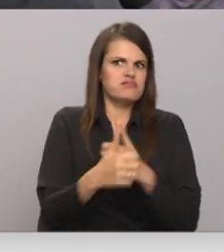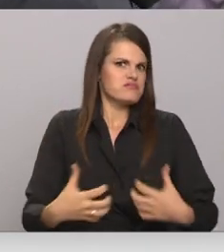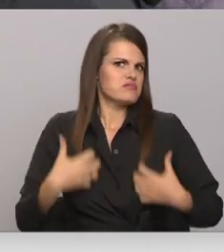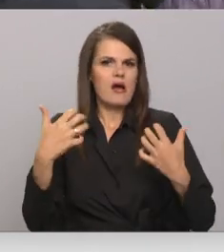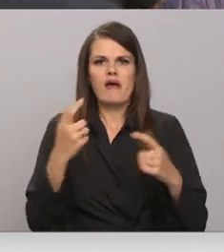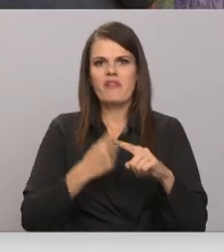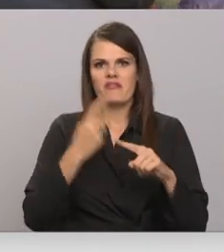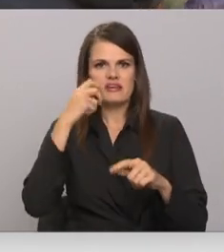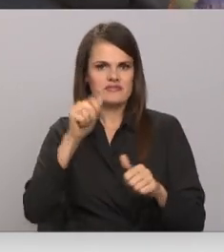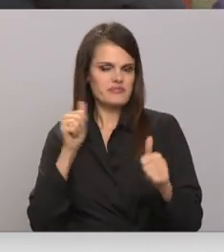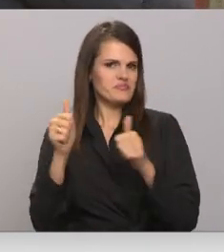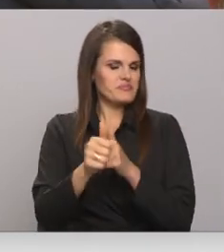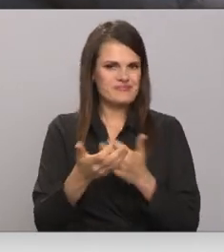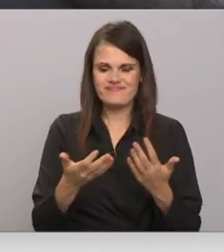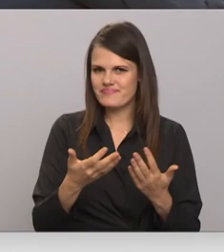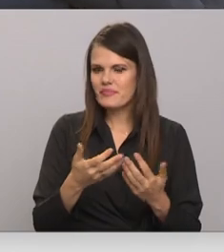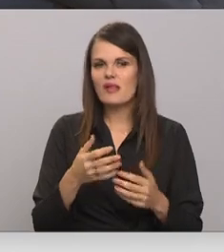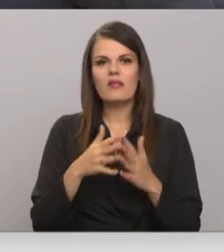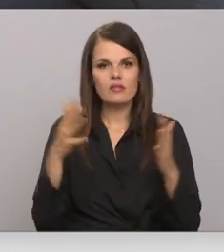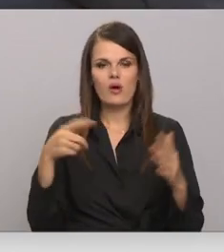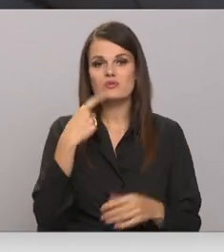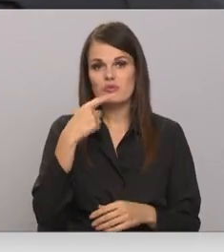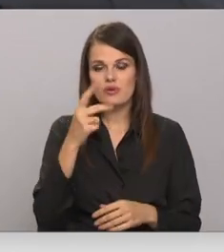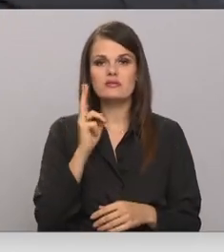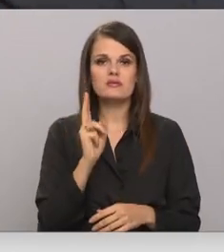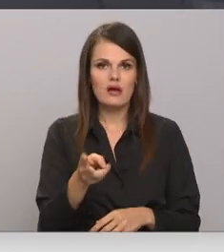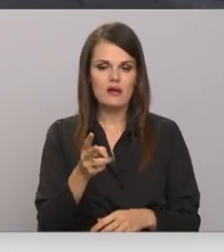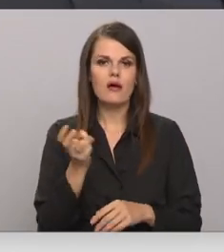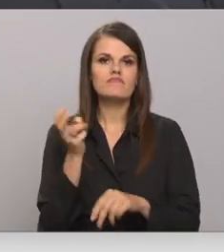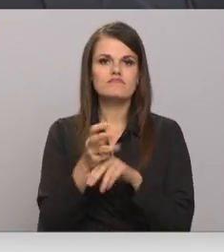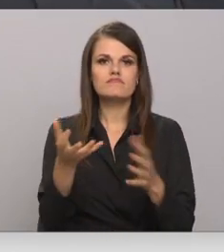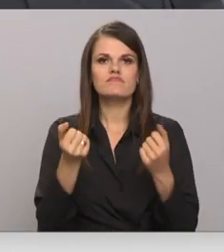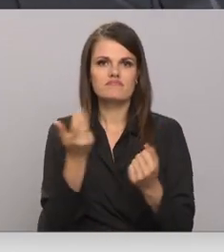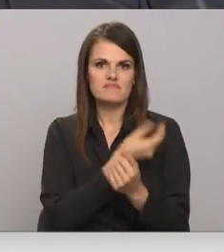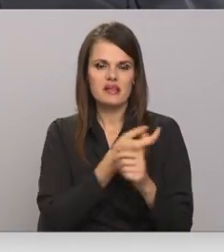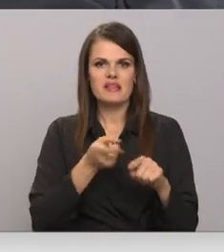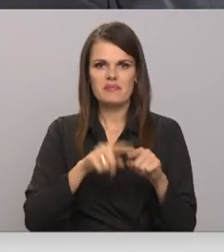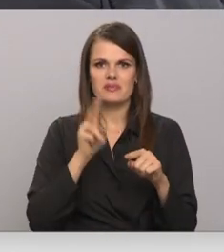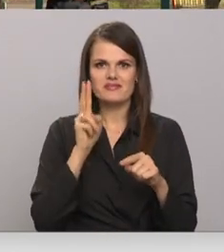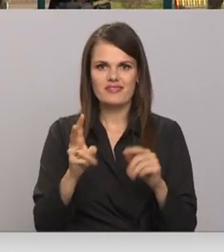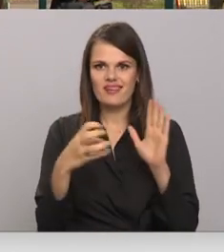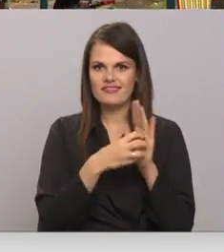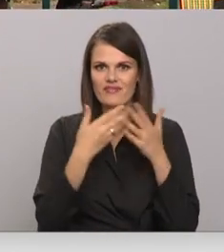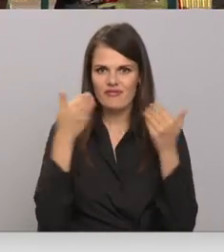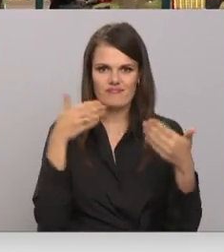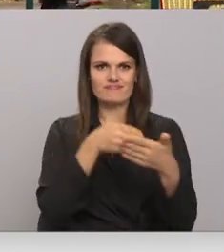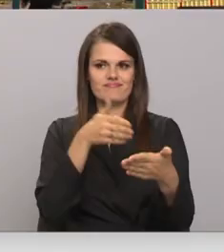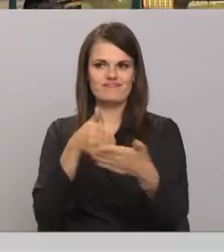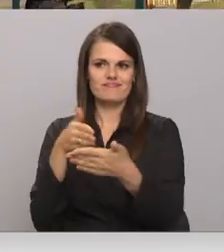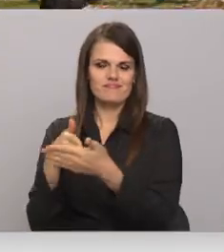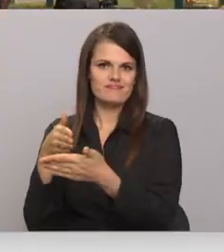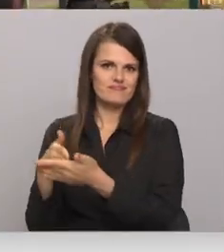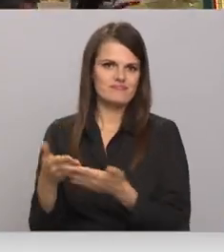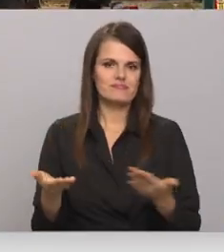Vairāk atnākuši jādzīst, ka ieradušies pēc vakcīnas jau certifikāta nēsamība radījusi vairākas neērtības. Kontrolieri bieži